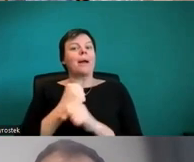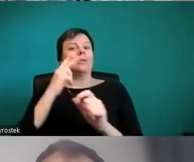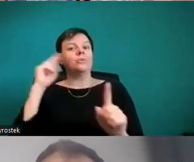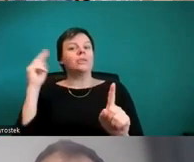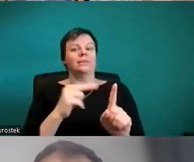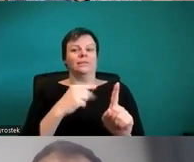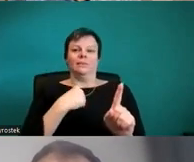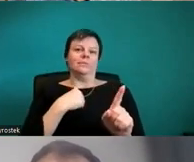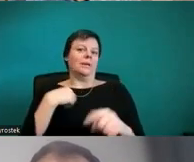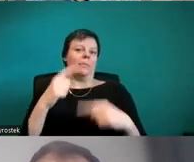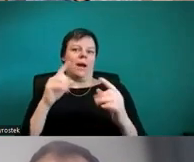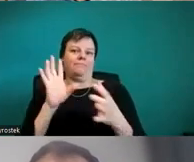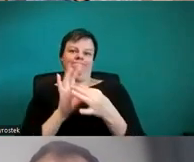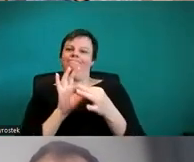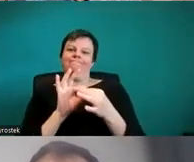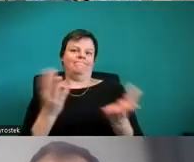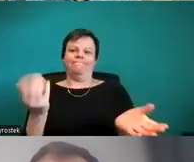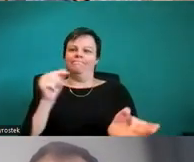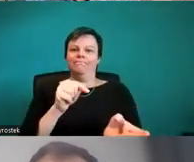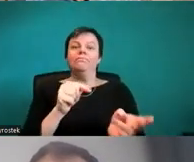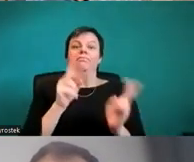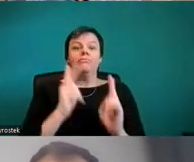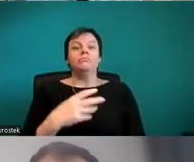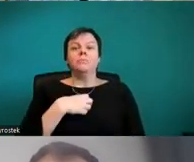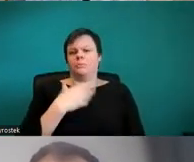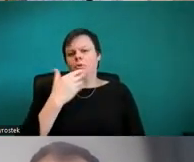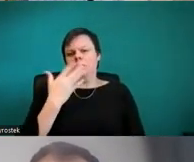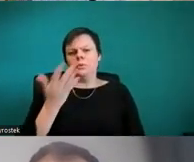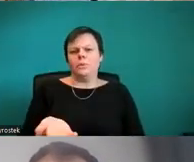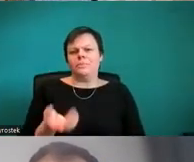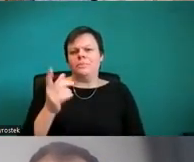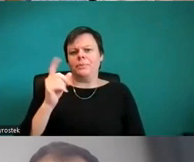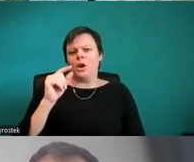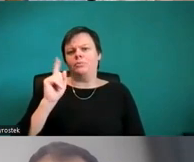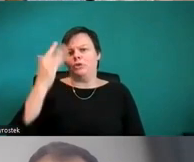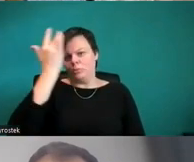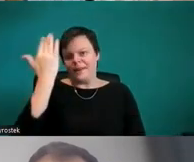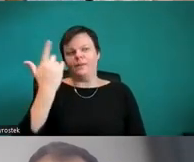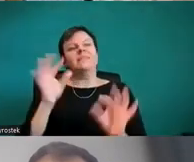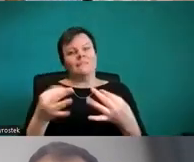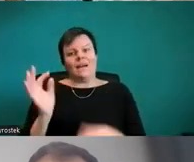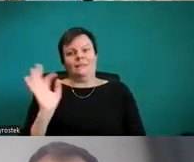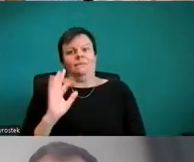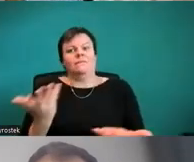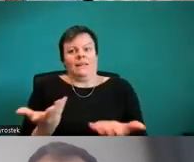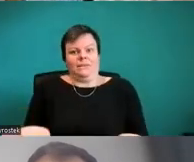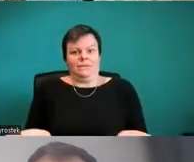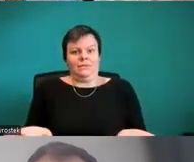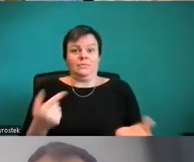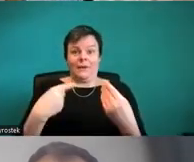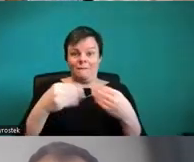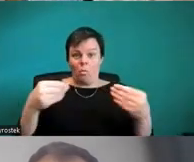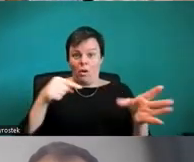Folien oder der Hauptzweck? Möchte ich vor allem, dass die Leute sich das im Bearbeitungsmodus anschauen? Oder möchte ich das